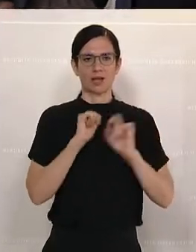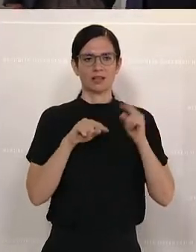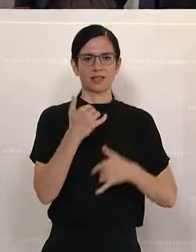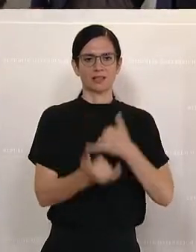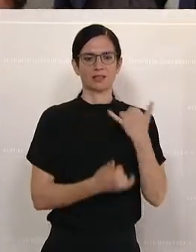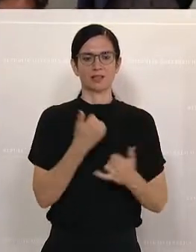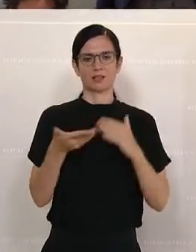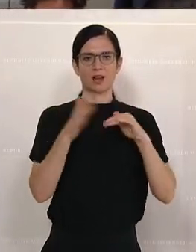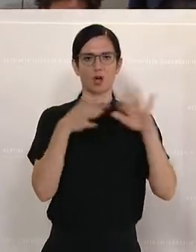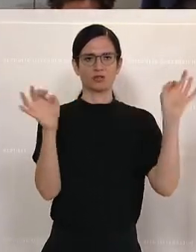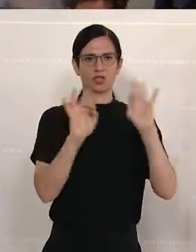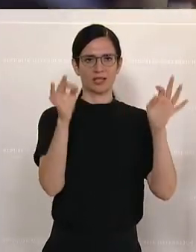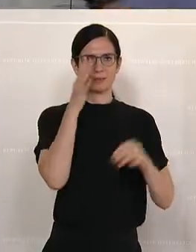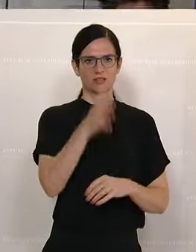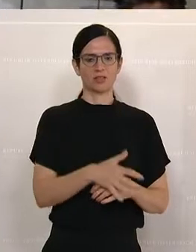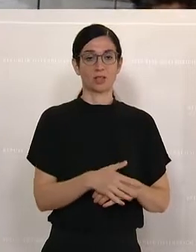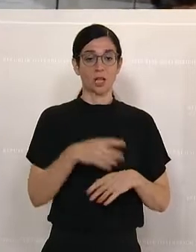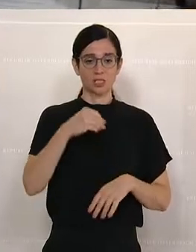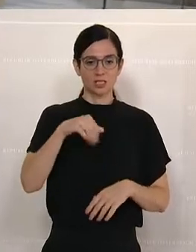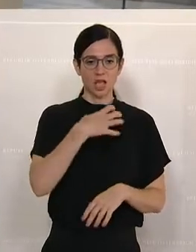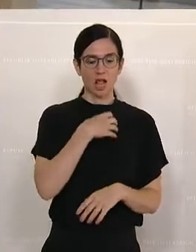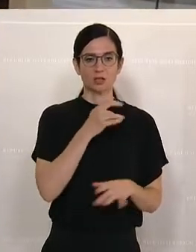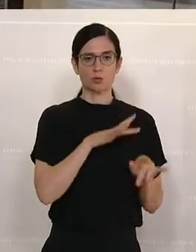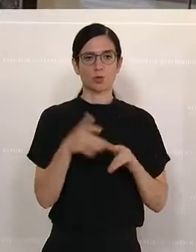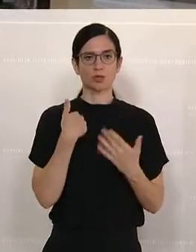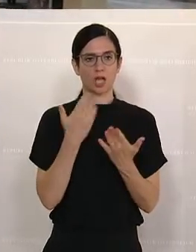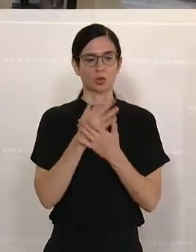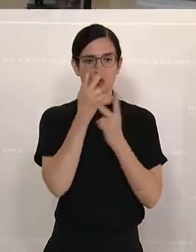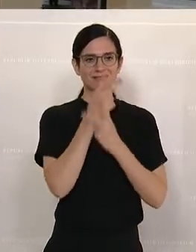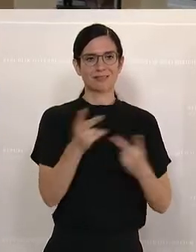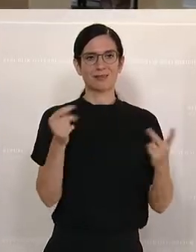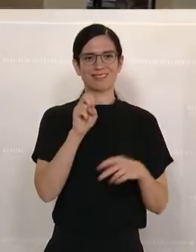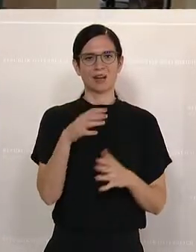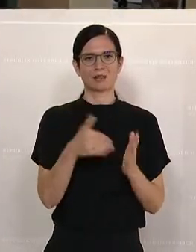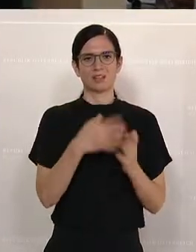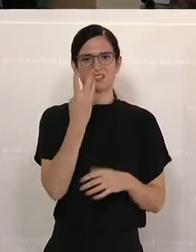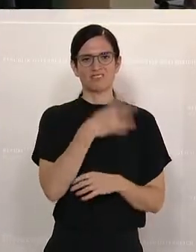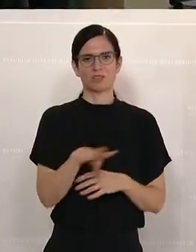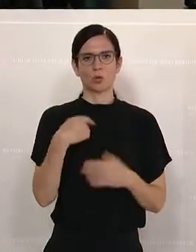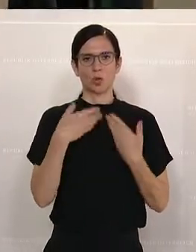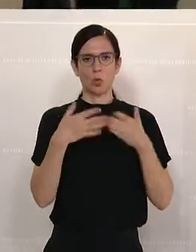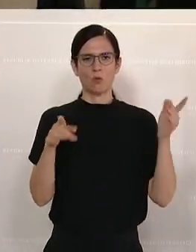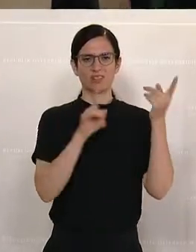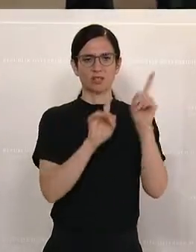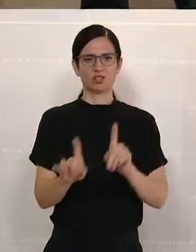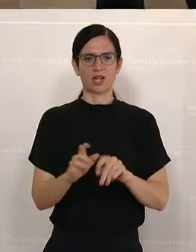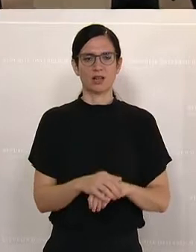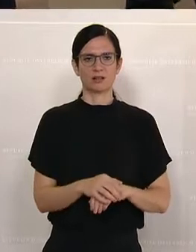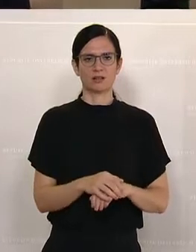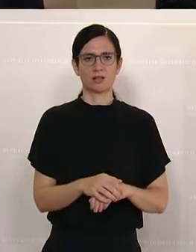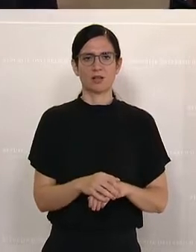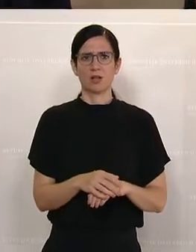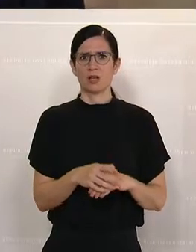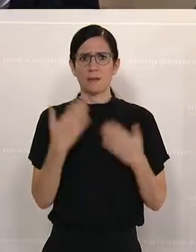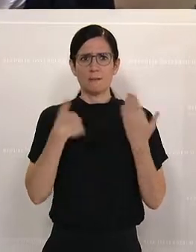Jahren noch stärker wird. In Salzburg verzeichnen wir aktuell 13.400 offene Stellen. Das sind